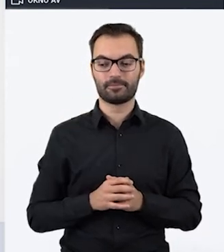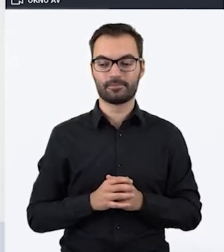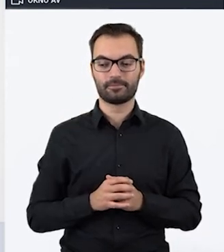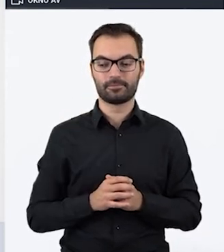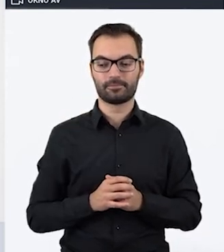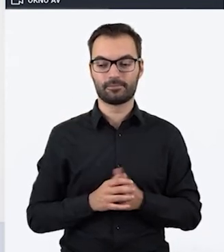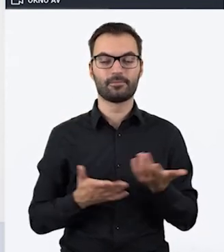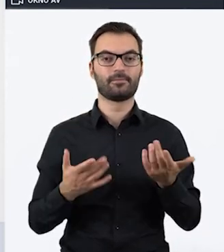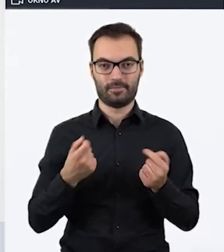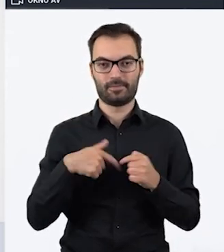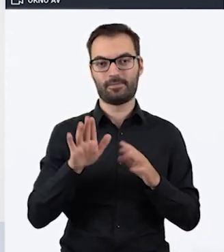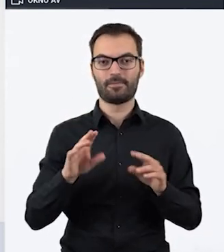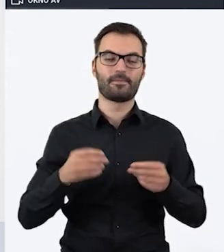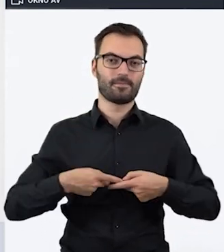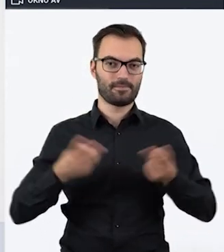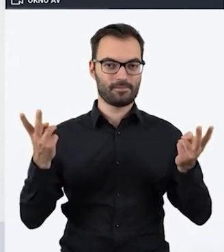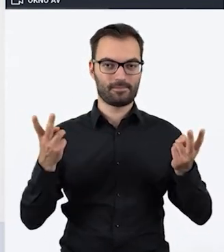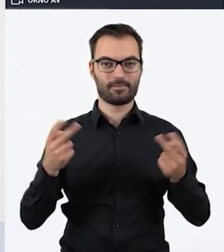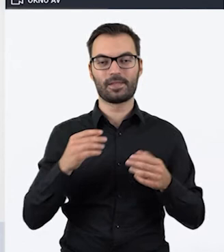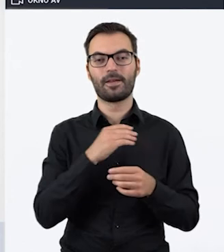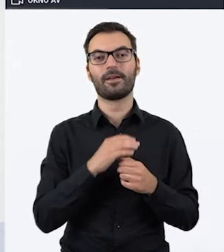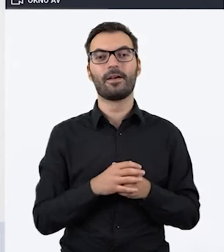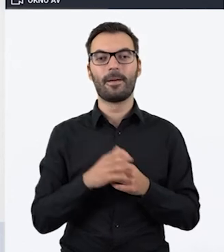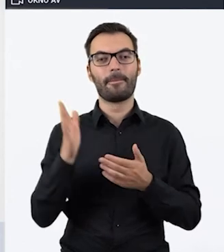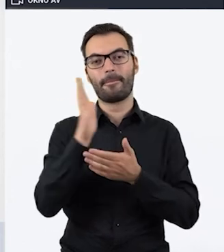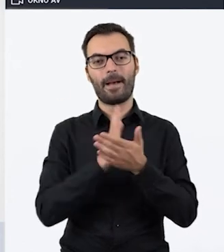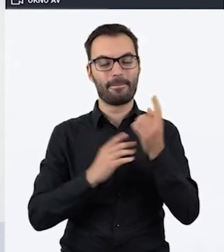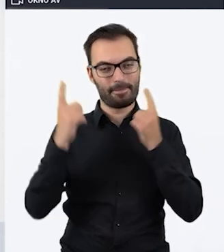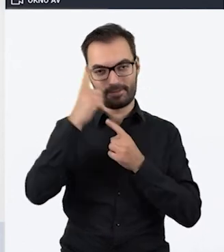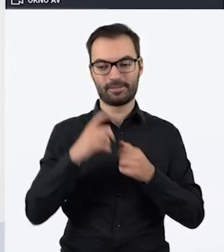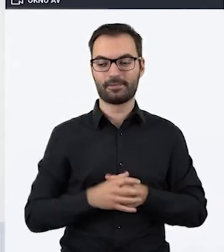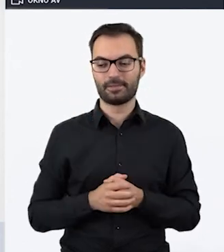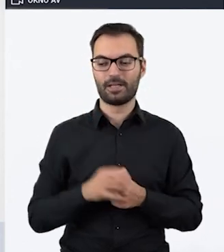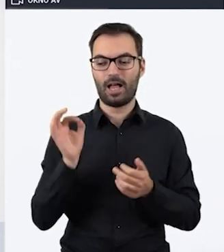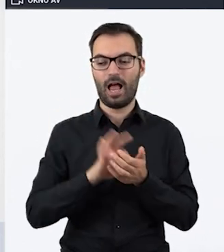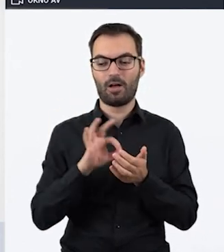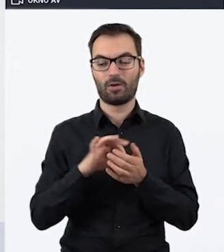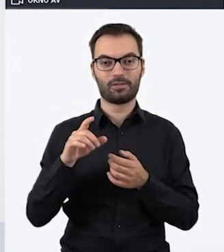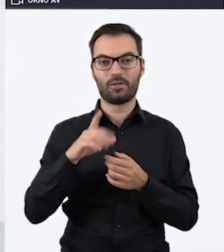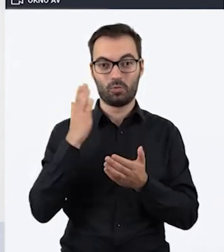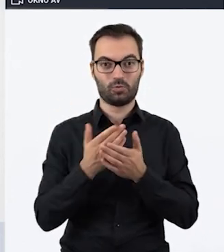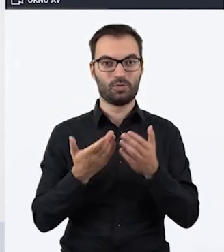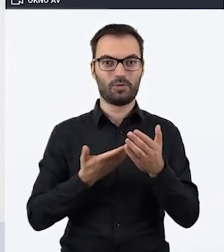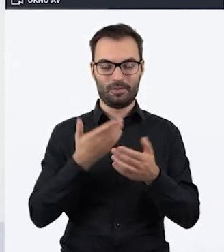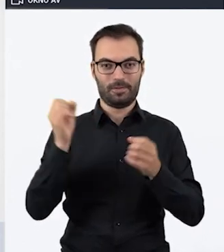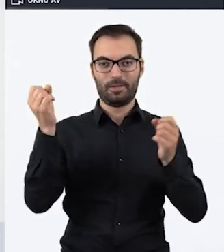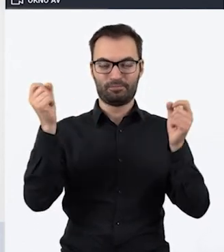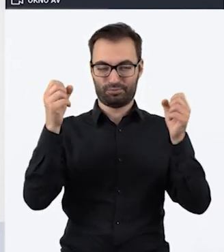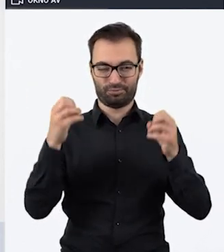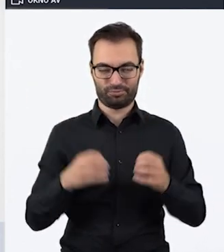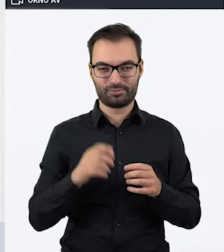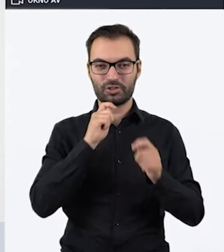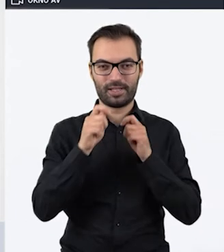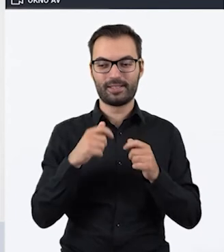i za chwilę udostępnimy Państwa mapę myśli. Akurat tutaj już się Państwa propozycje pojawiają na czacie, a chcieliśmy